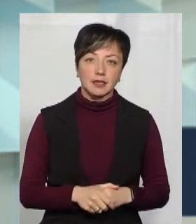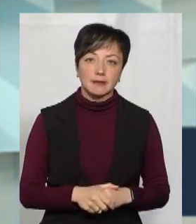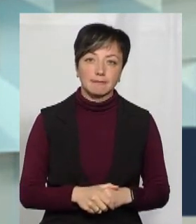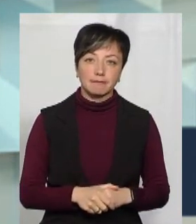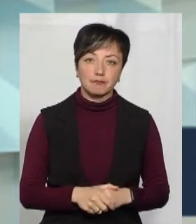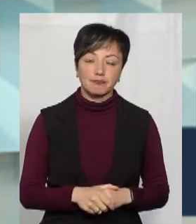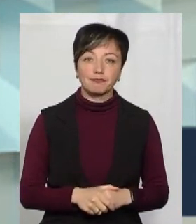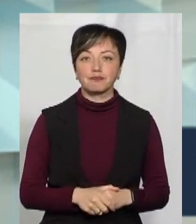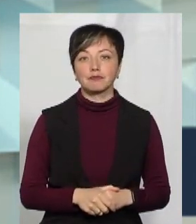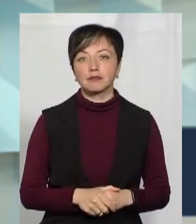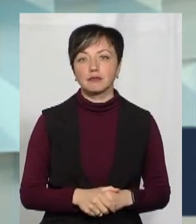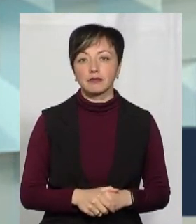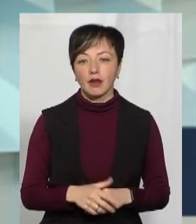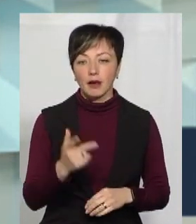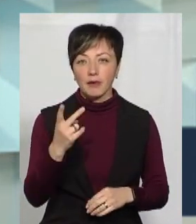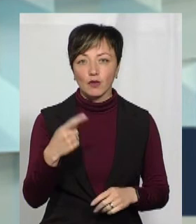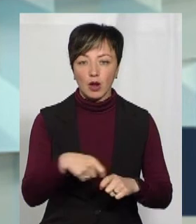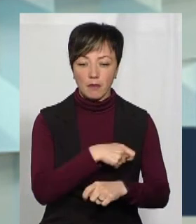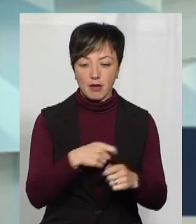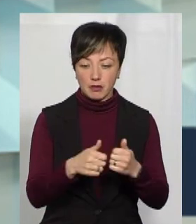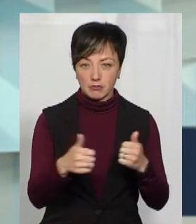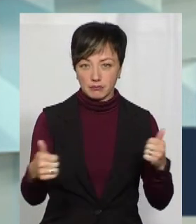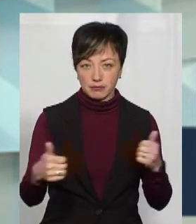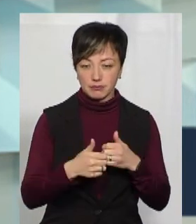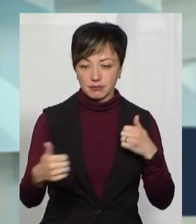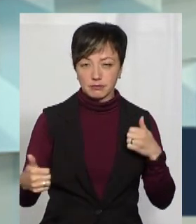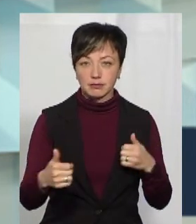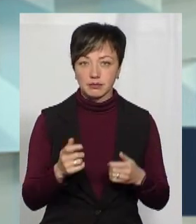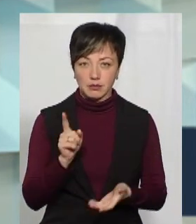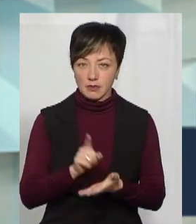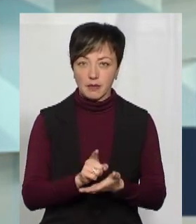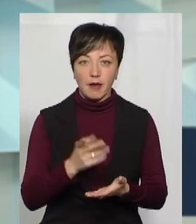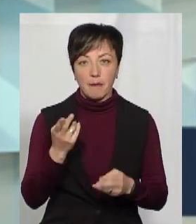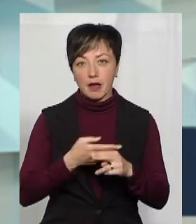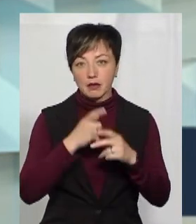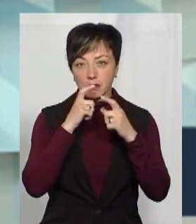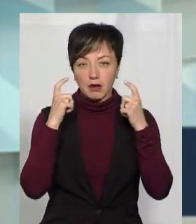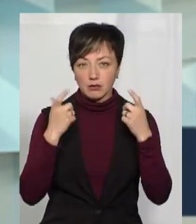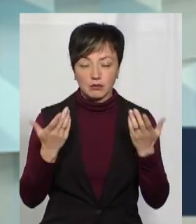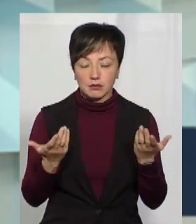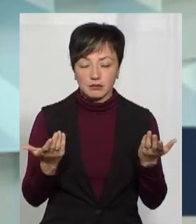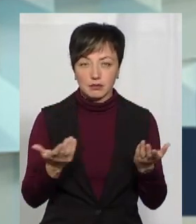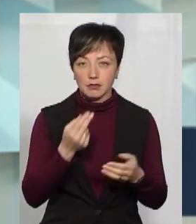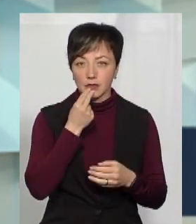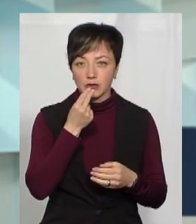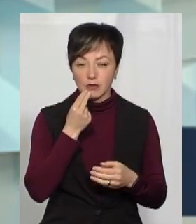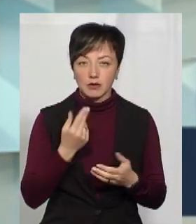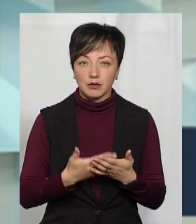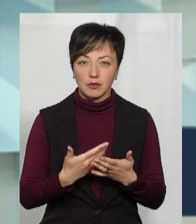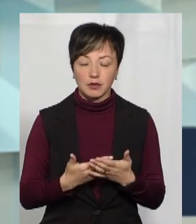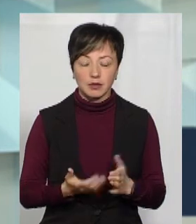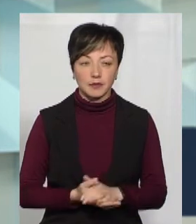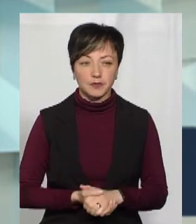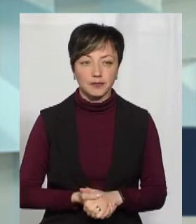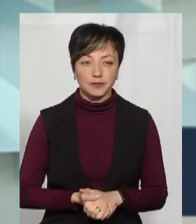люди дотримувалися мінімум півтора метра між собою дистанцій, навіть якщо вони без масок будуть споживати якісь продукти харчування.